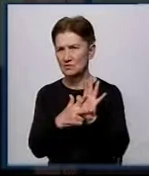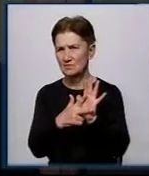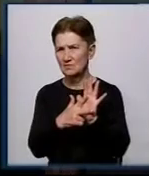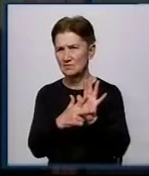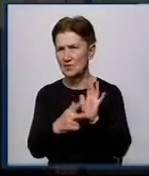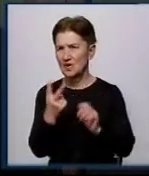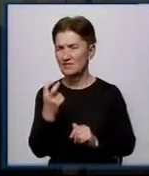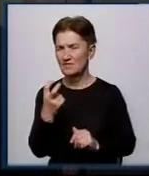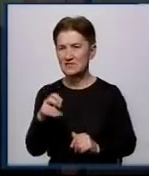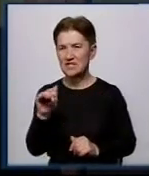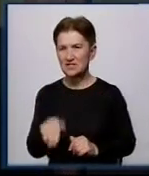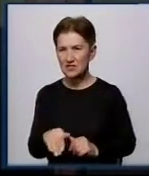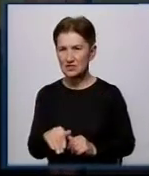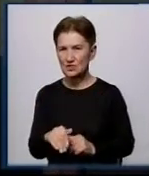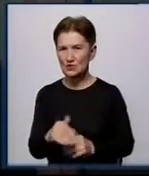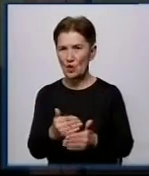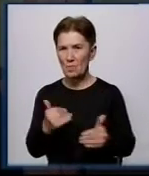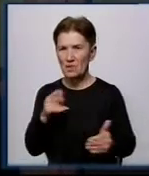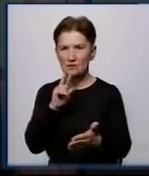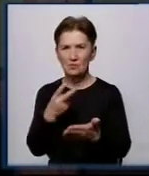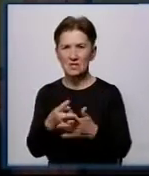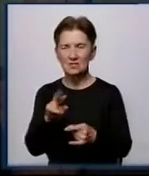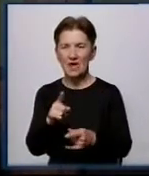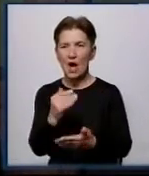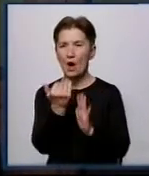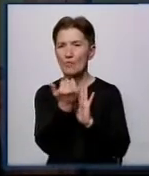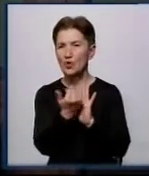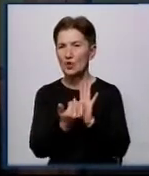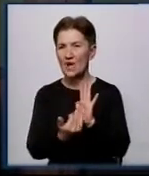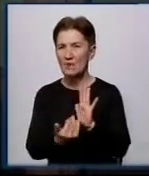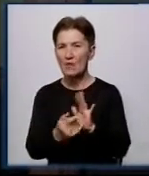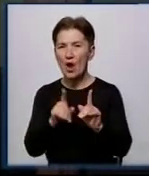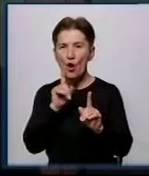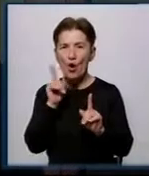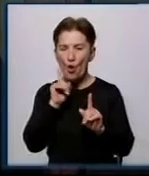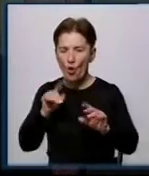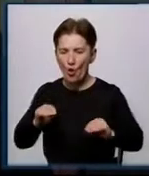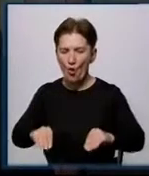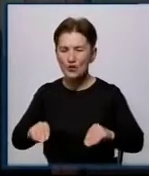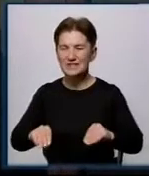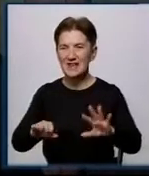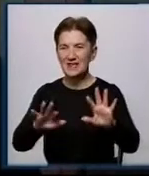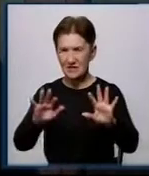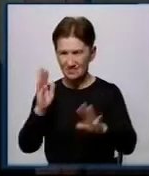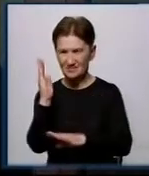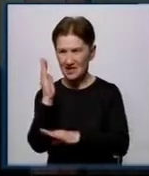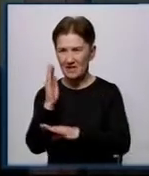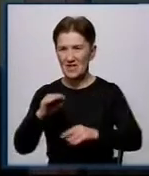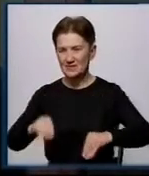Двісті тисяч передбачено для програми озеленення, яка є вже проєкт програми. Первим